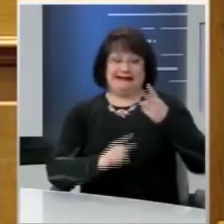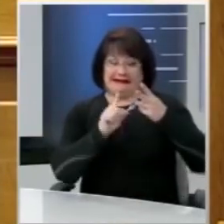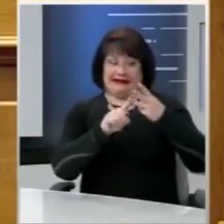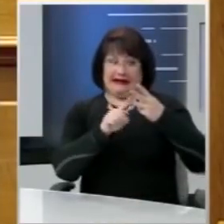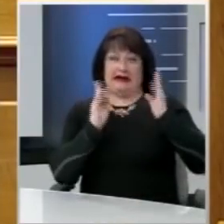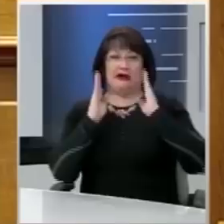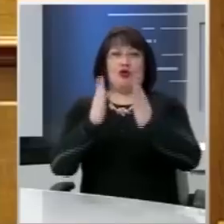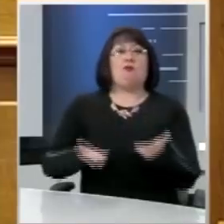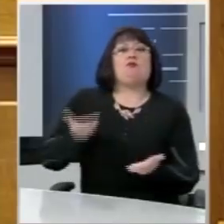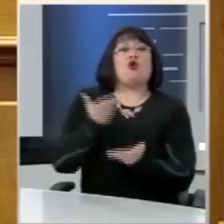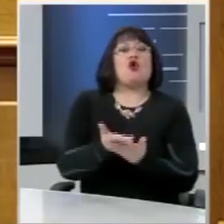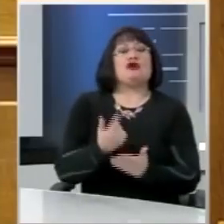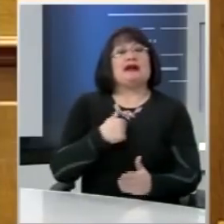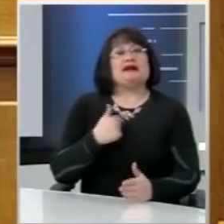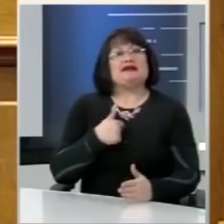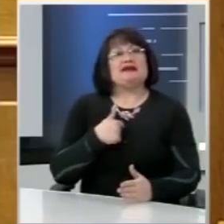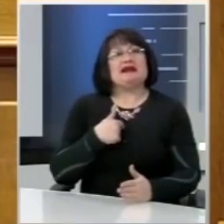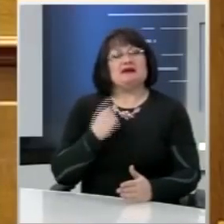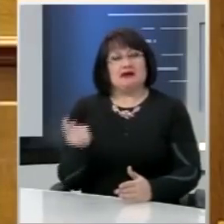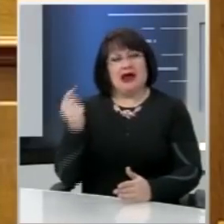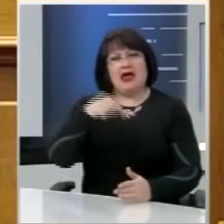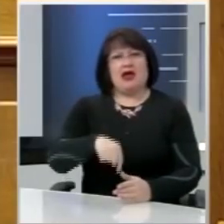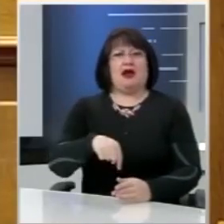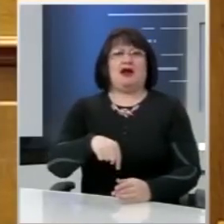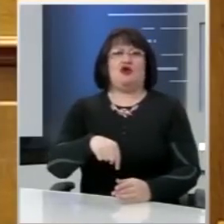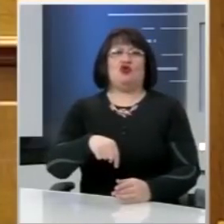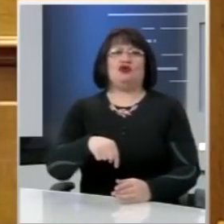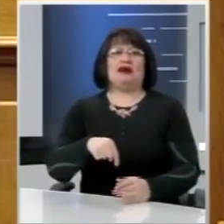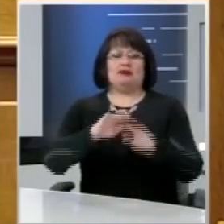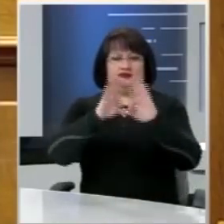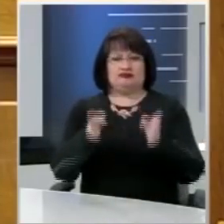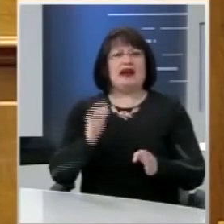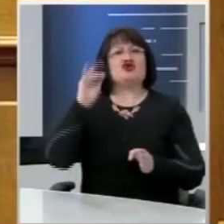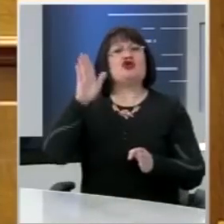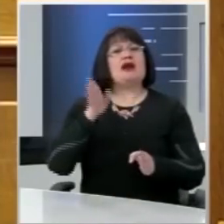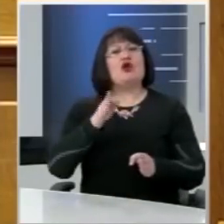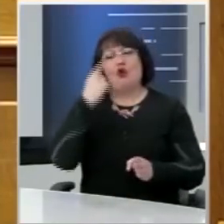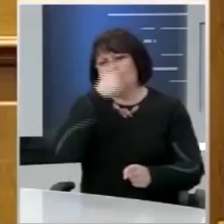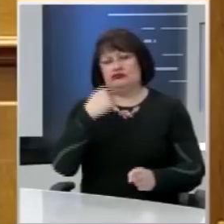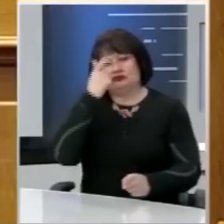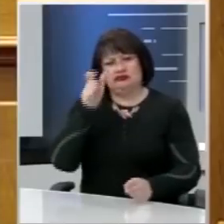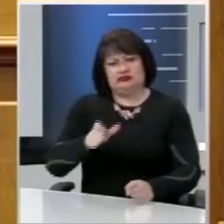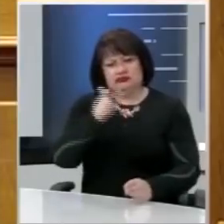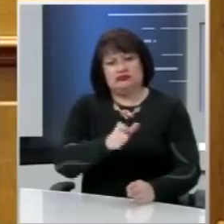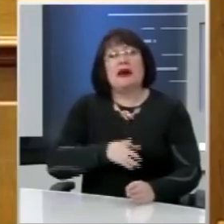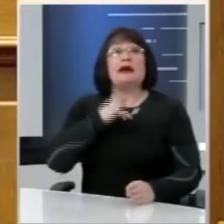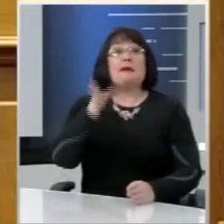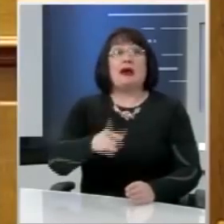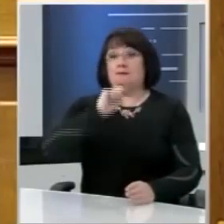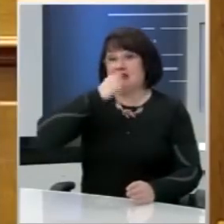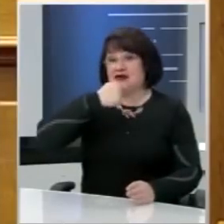άξονας της πρότασής μας είναι η αυτοπρόσωπη παρουσία σε εκλογικά τμήματα του εξωτερικού που εγγυάται τη